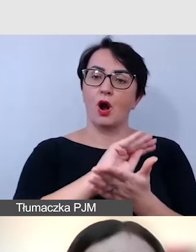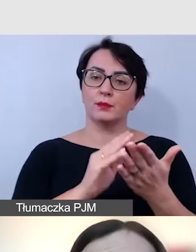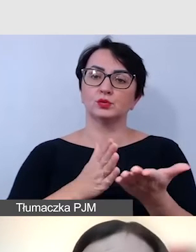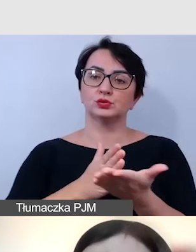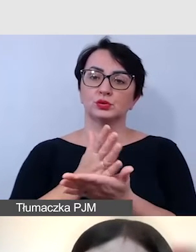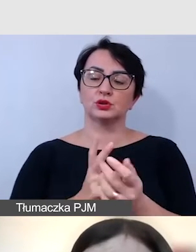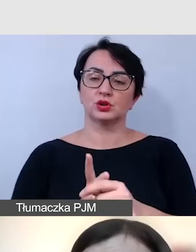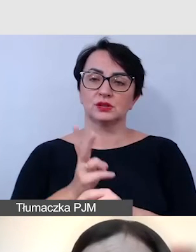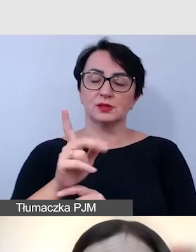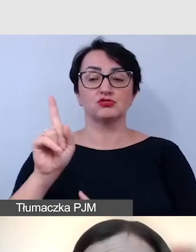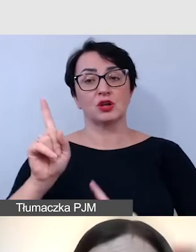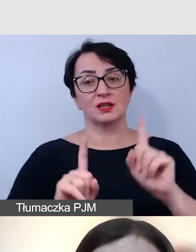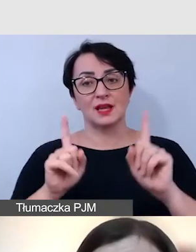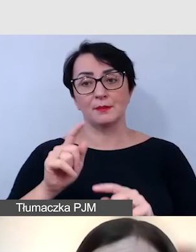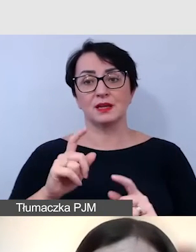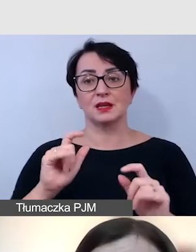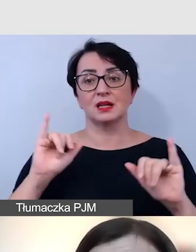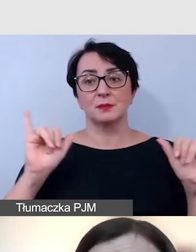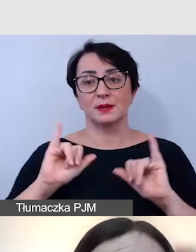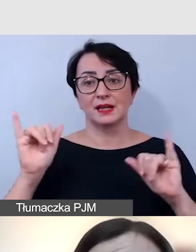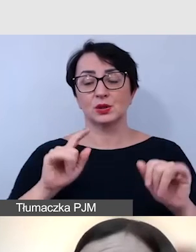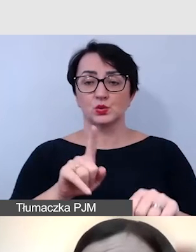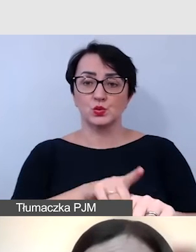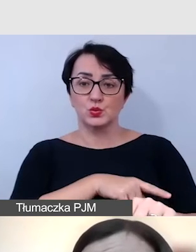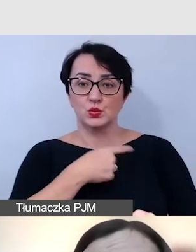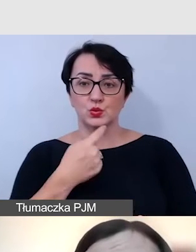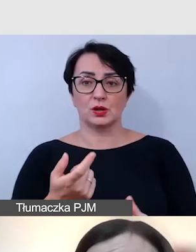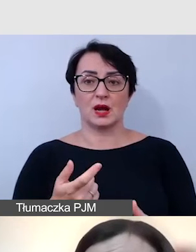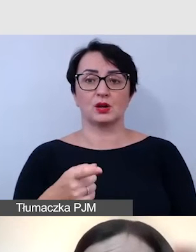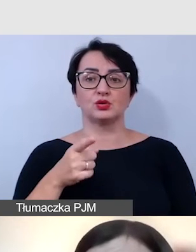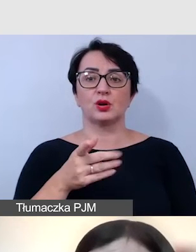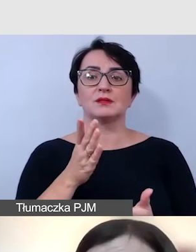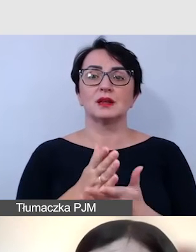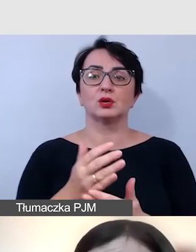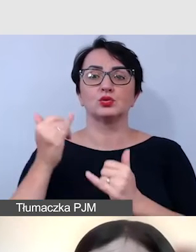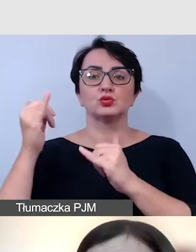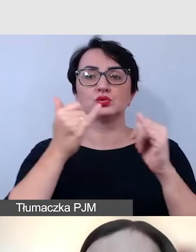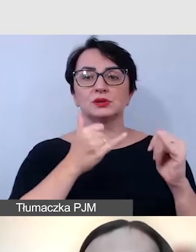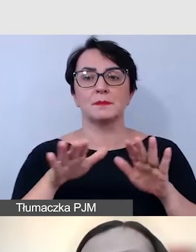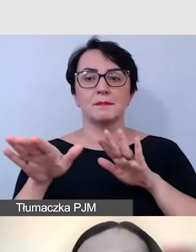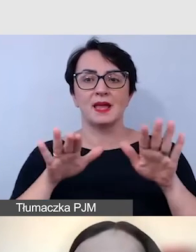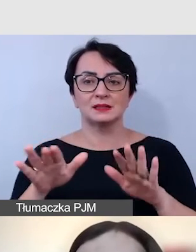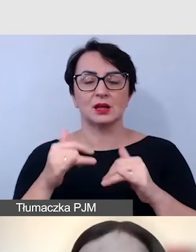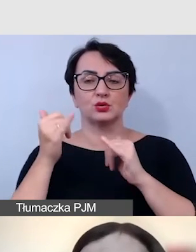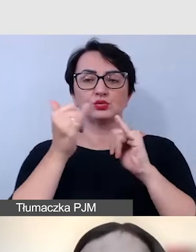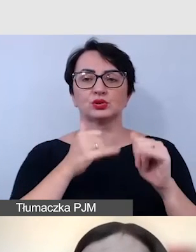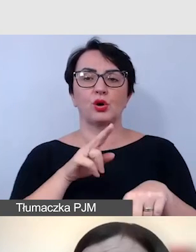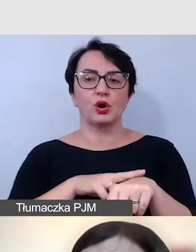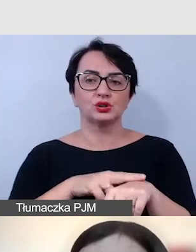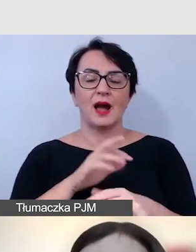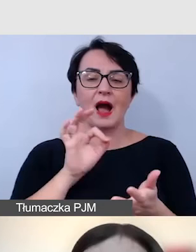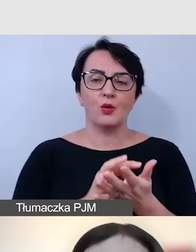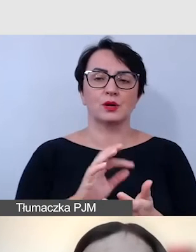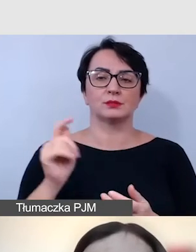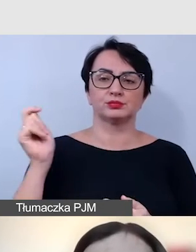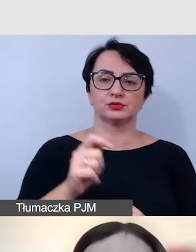czasami przy bardzo długich imprezach. Ono mogą być tylko w różnych miejscach i godzinach, kiedy mamy do czynienia na